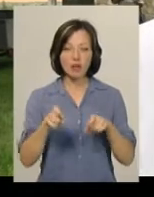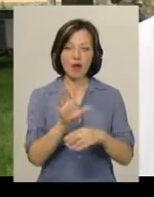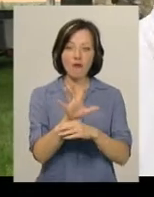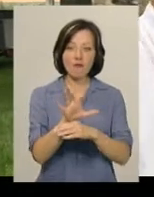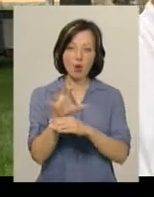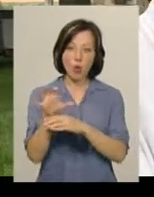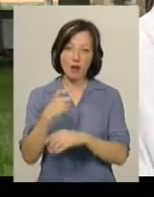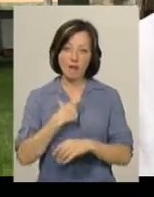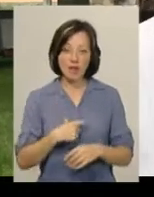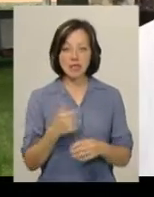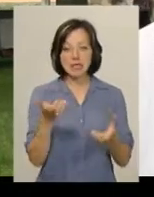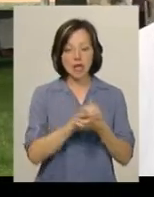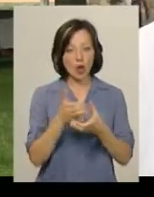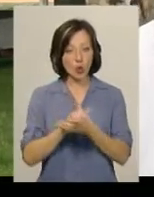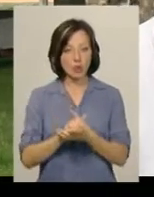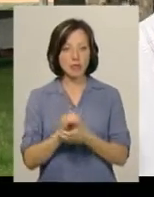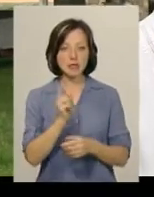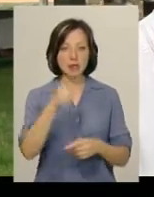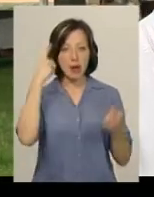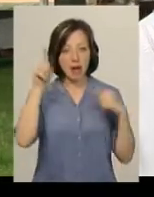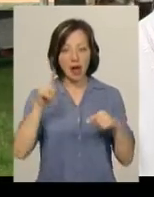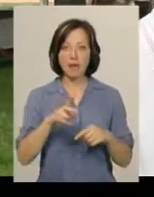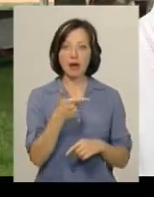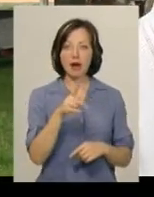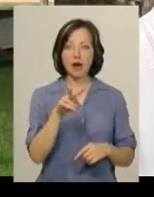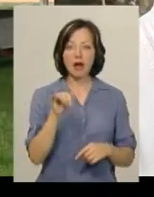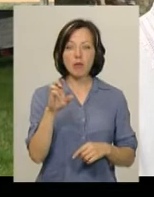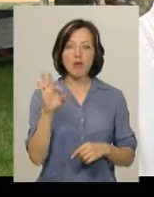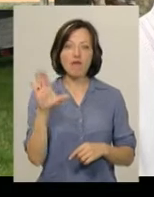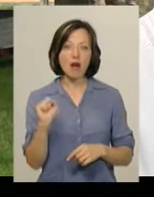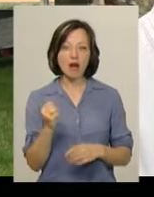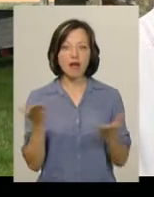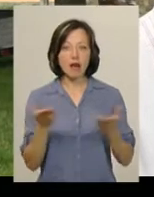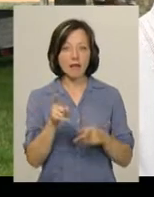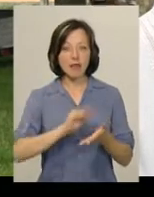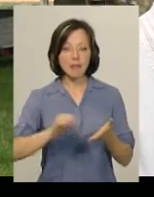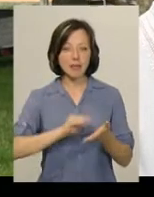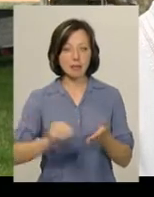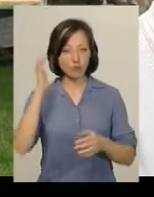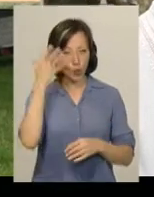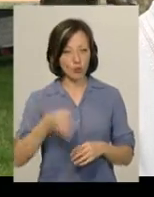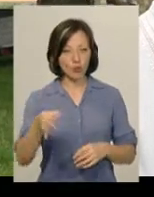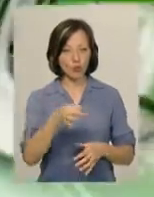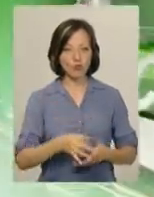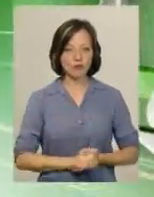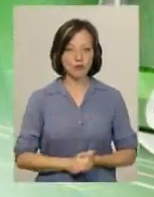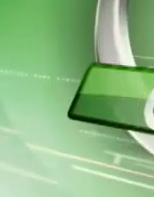фотографуватися, знайомитися з тими байками Глібова, які він, власне, написав на Чорному острові.